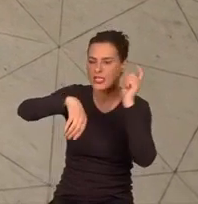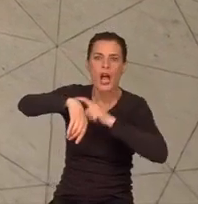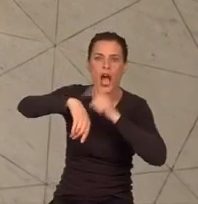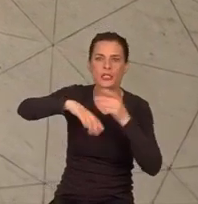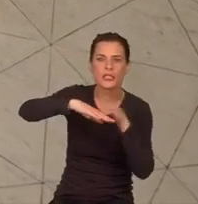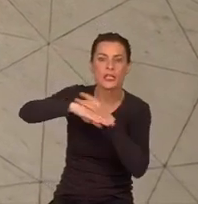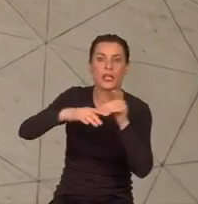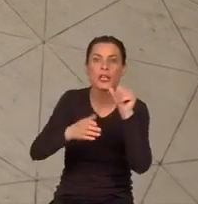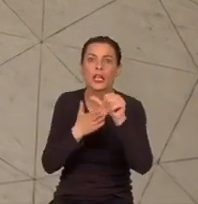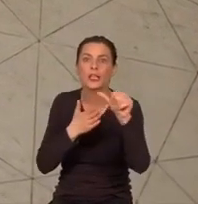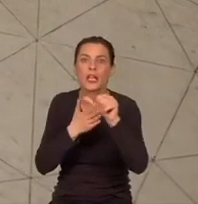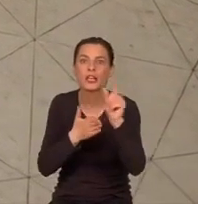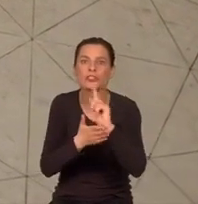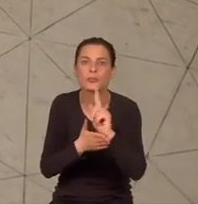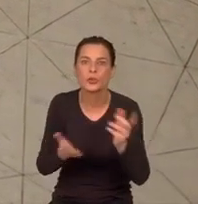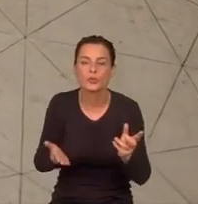zajęło mu 11 dni.